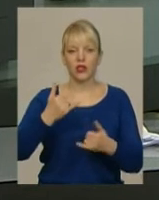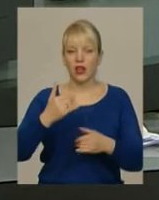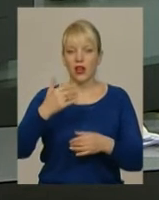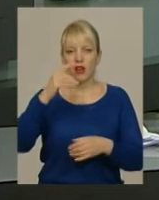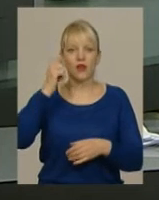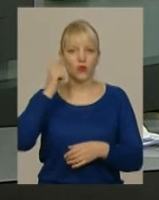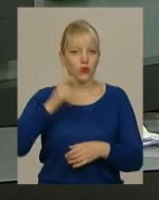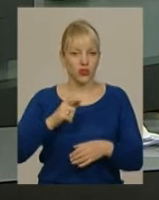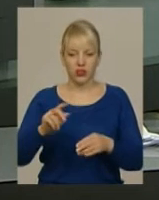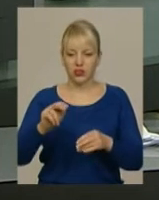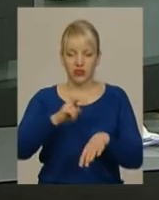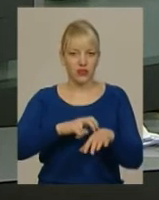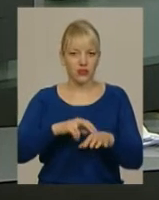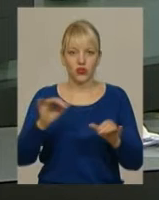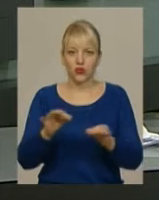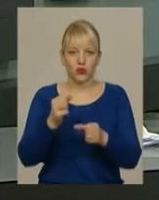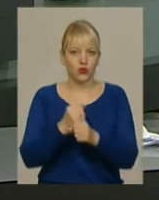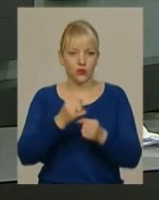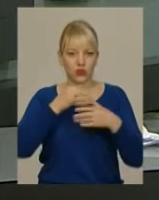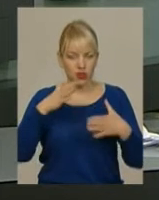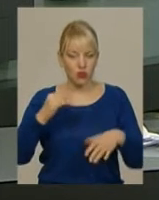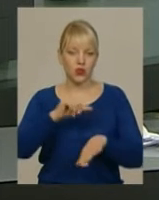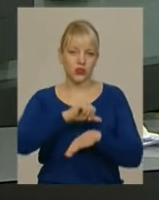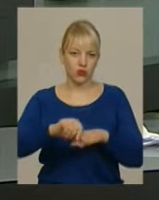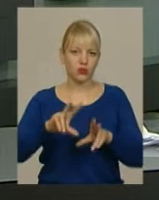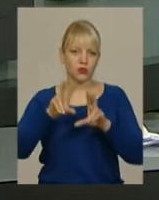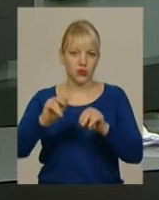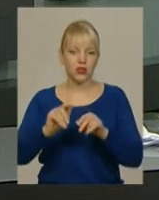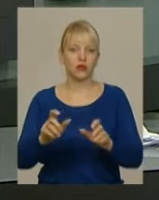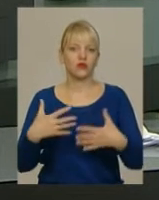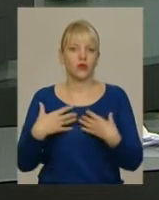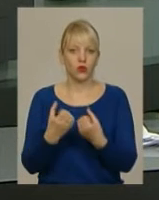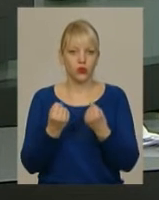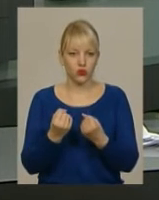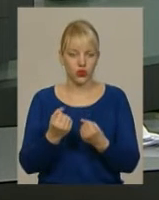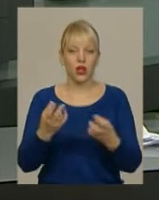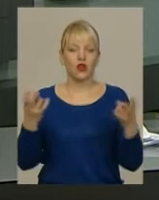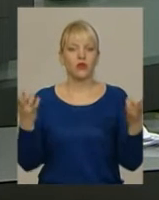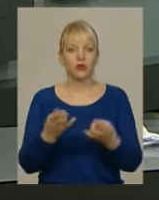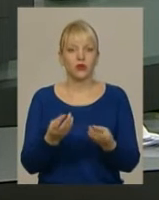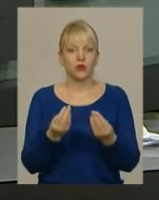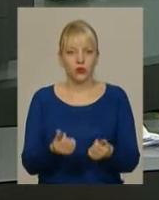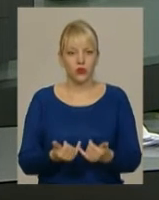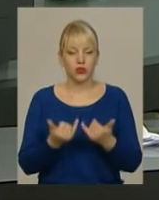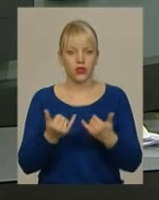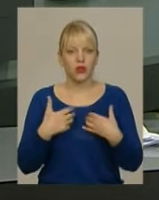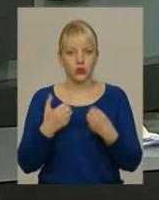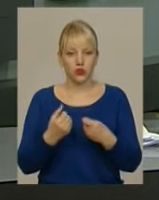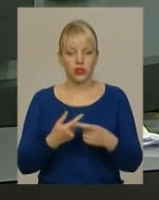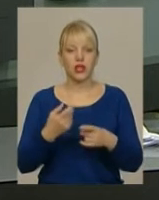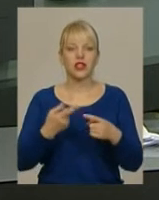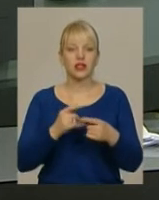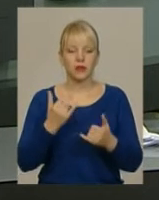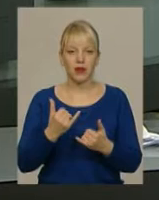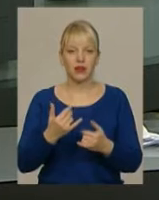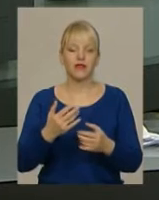може, натомість закордонні медики обіцяють одужання. Але лікування потребує коштів, яких у сім'ї немає. На сьогодні з допомогою небайдужих краян